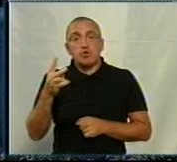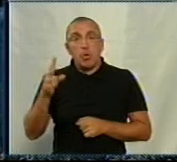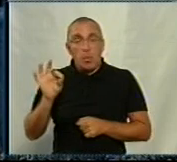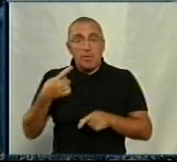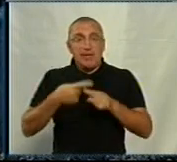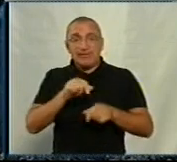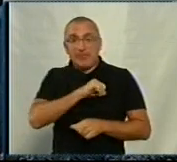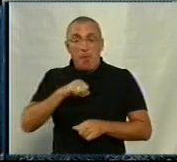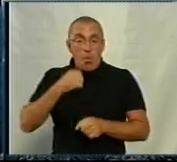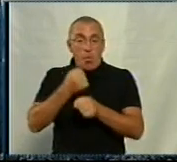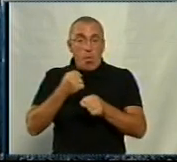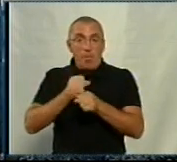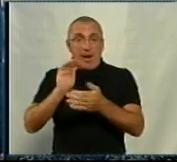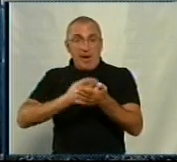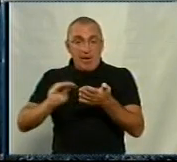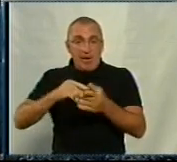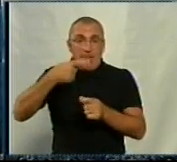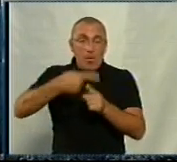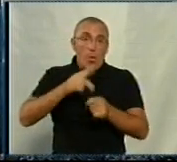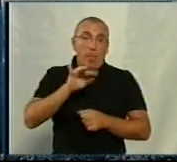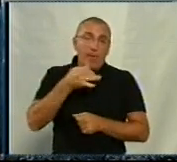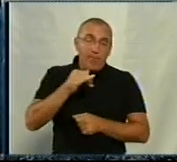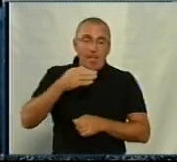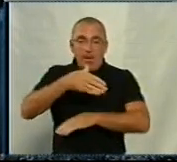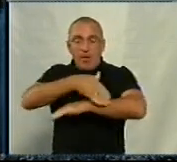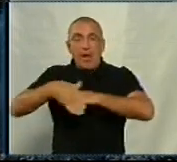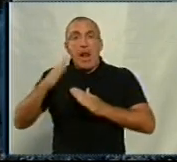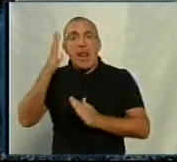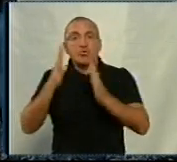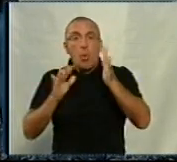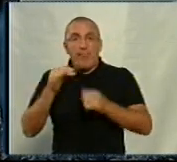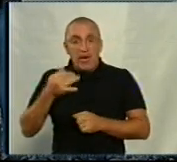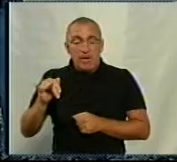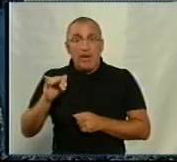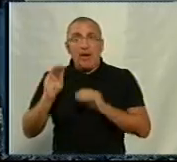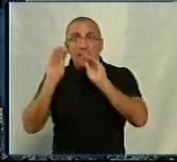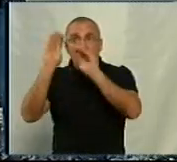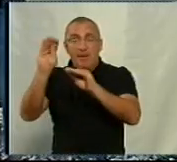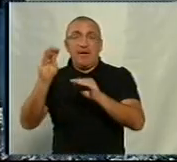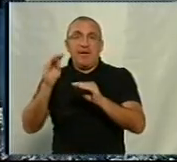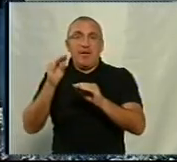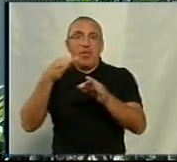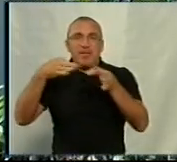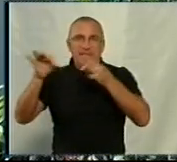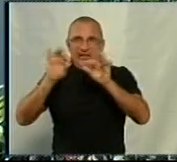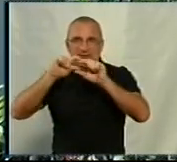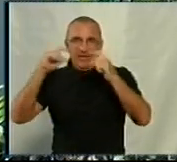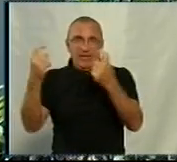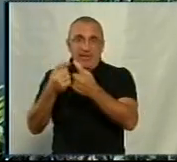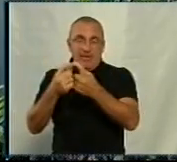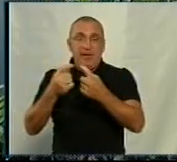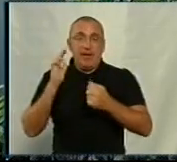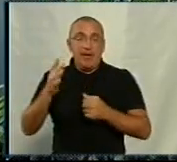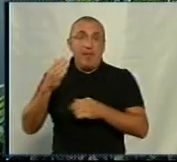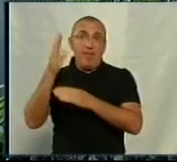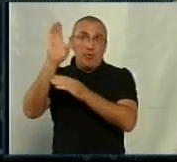такий саморобний напис на перехресті вулиць Кропивницького та провулку Лісовий. Тримається він на клейкій стрічці. Вище